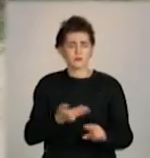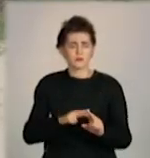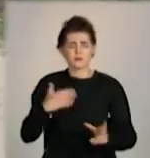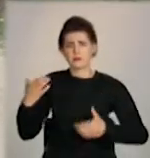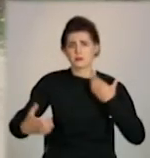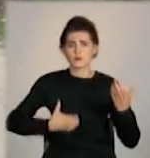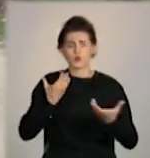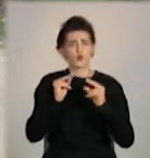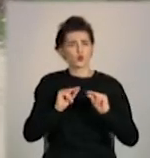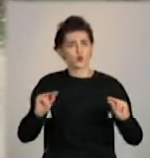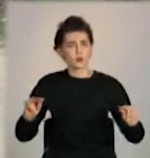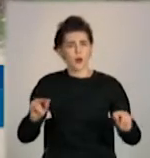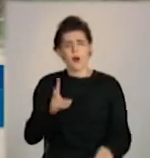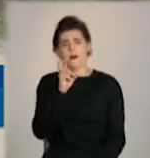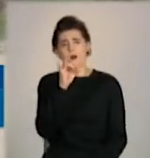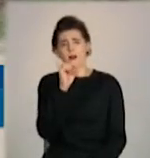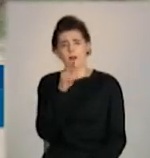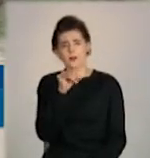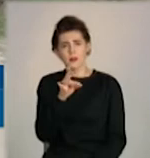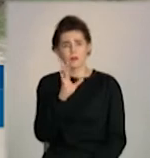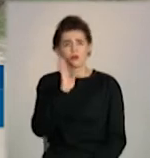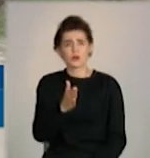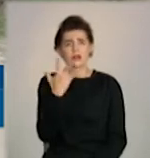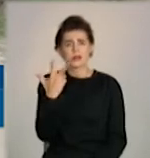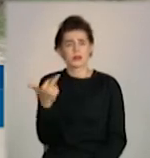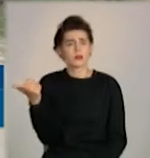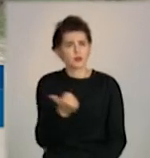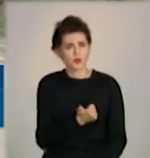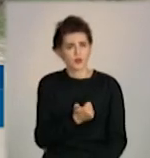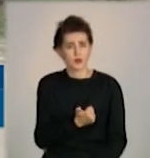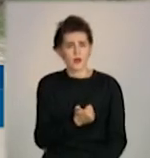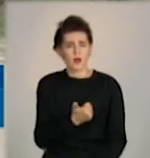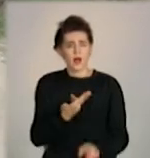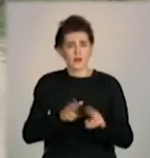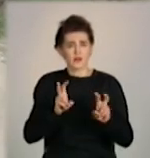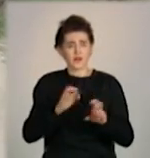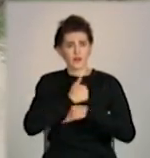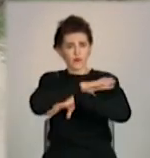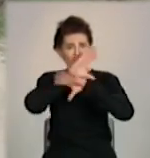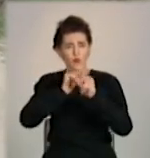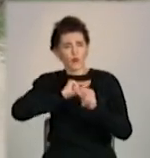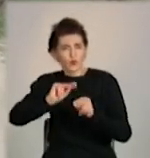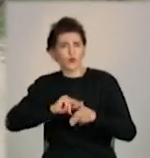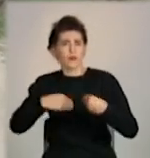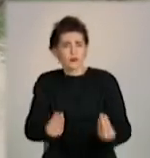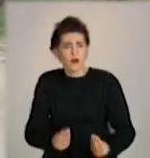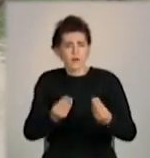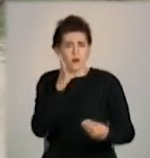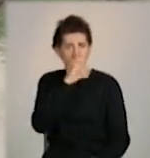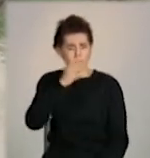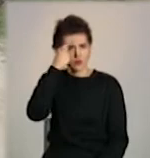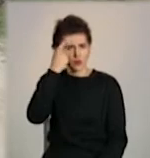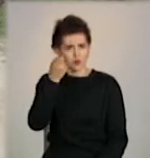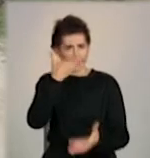Карантину буде три тижні, а може і більше навіть. Дитина те, що ми давали, тому що ми навчали, може все забути за ці три